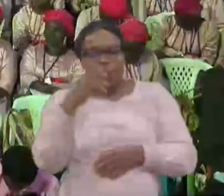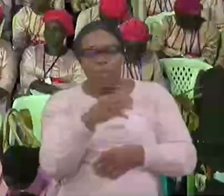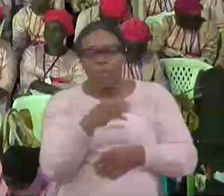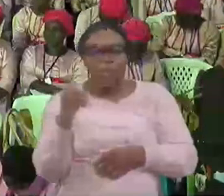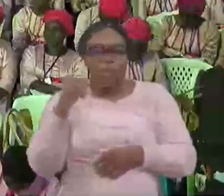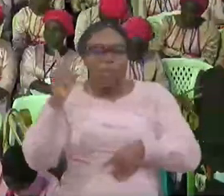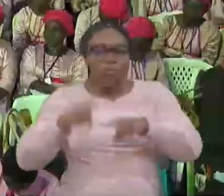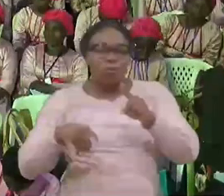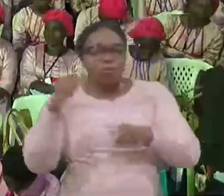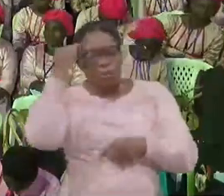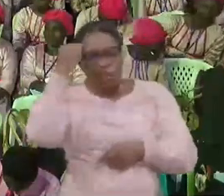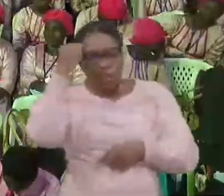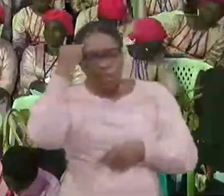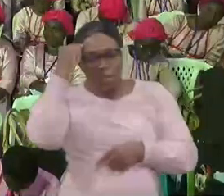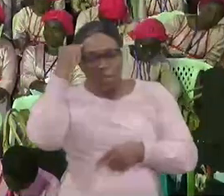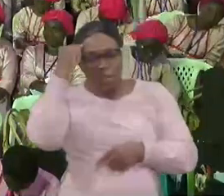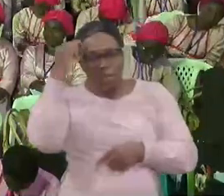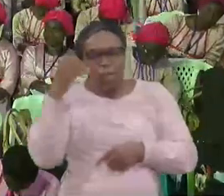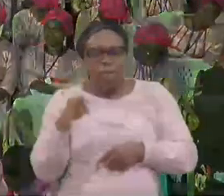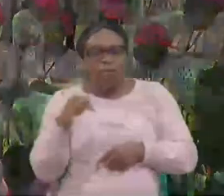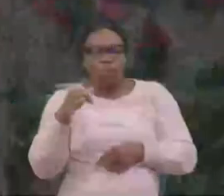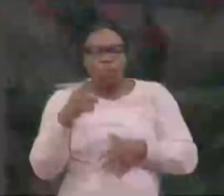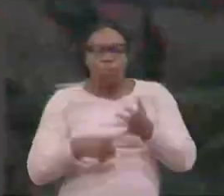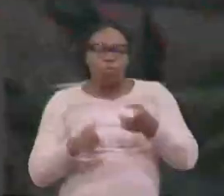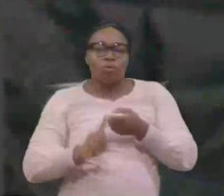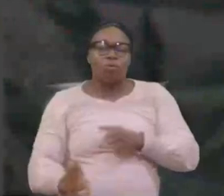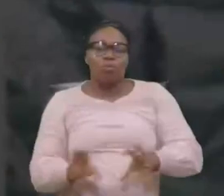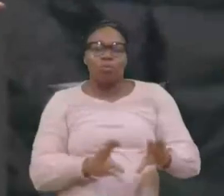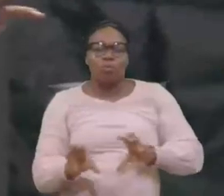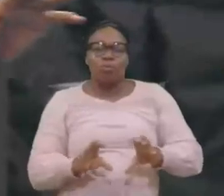même plus penser aux conséquences de ce qu'il faisait.